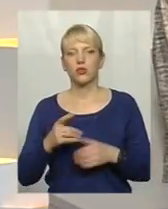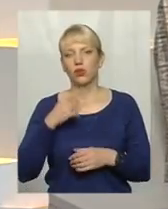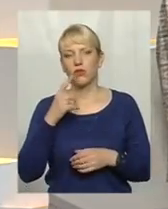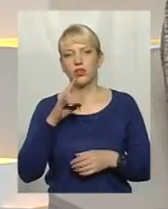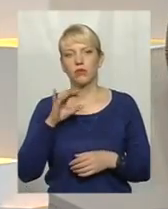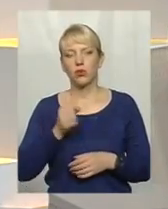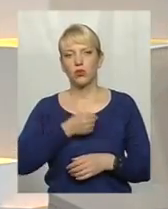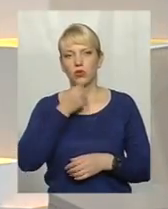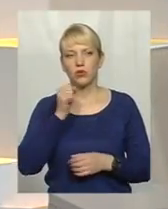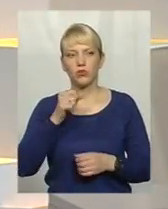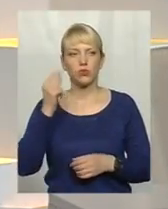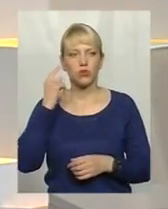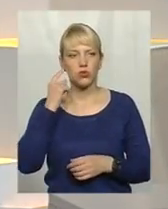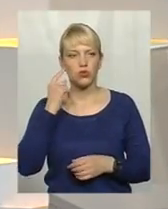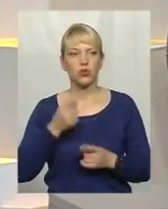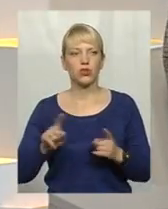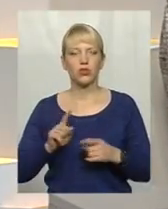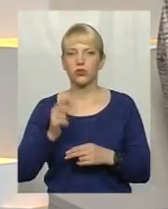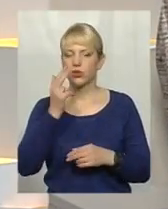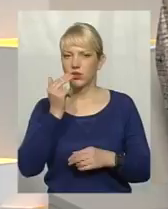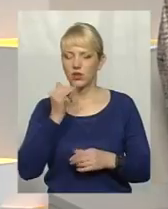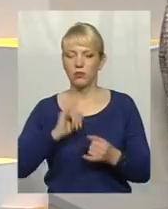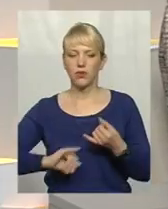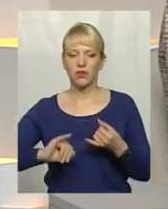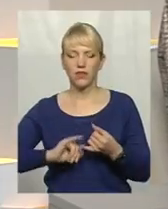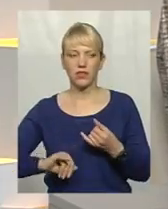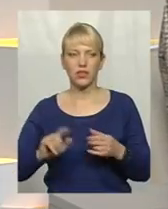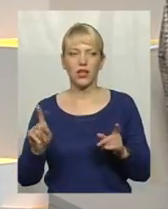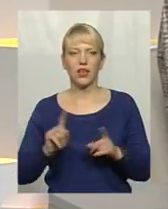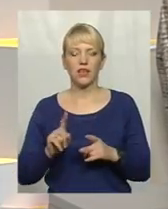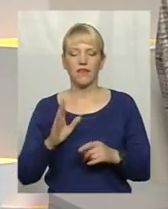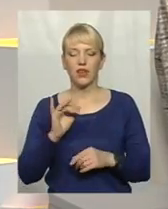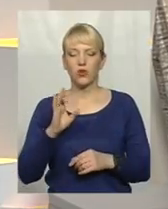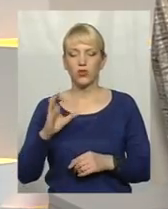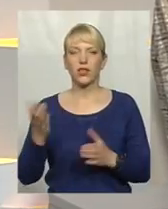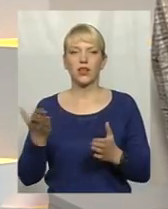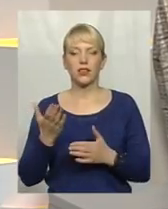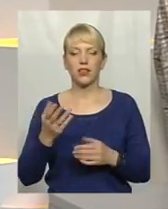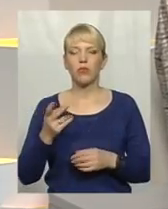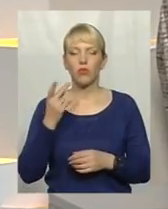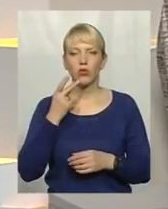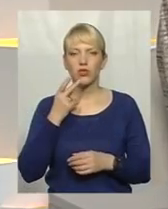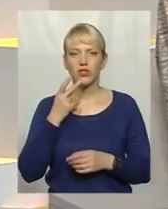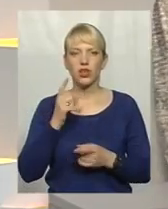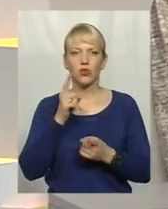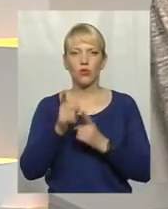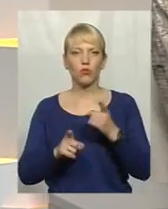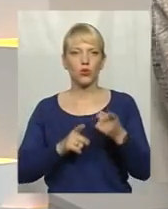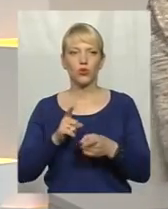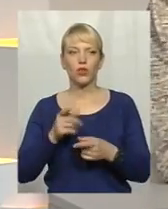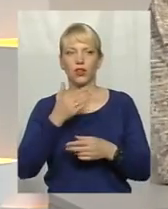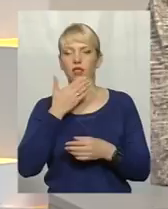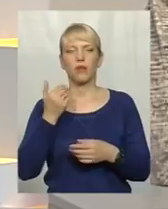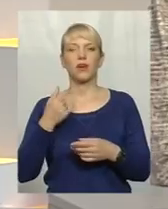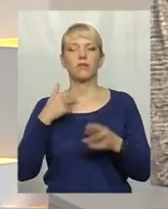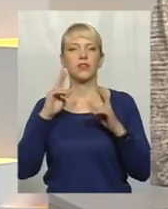дорослих, можна почути судження грип, інфекція, яка постійно, і вірус, який постійно мутує, тому немає резону. Ми ж